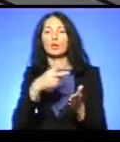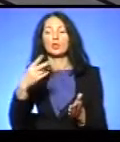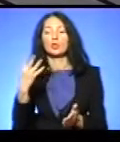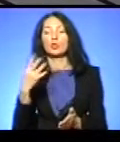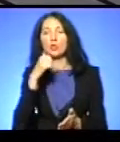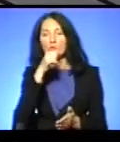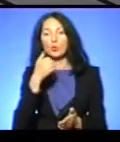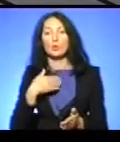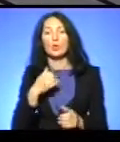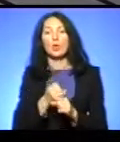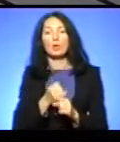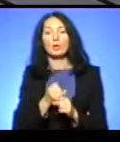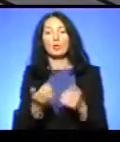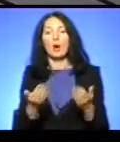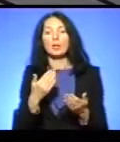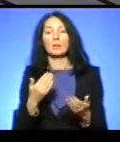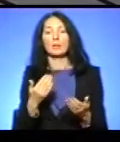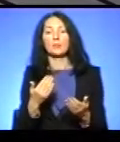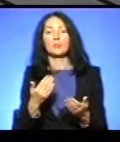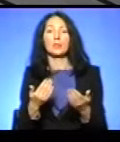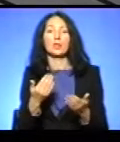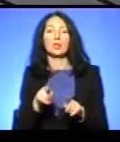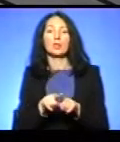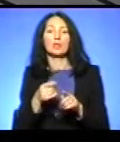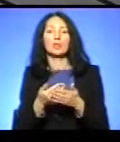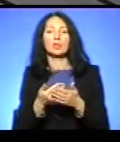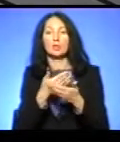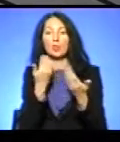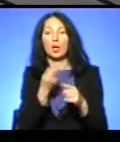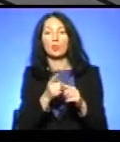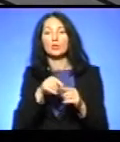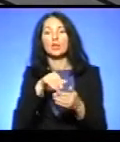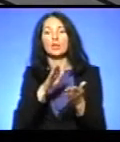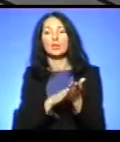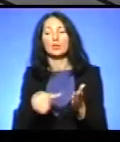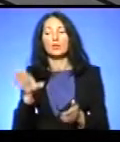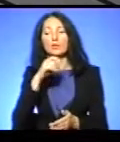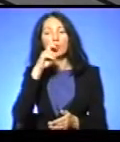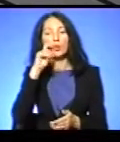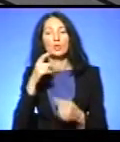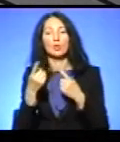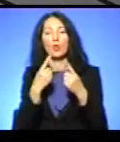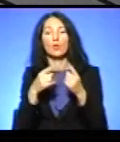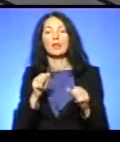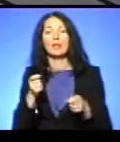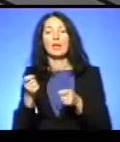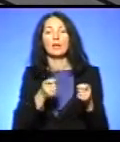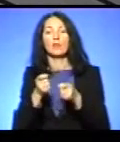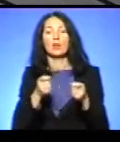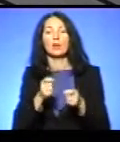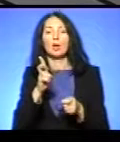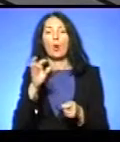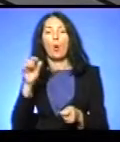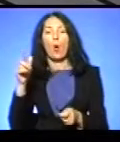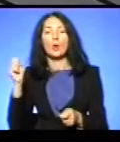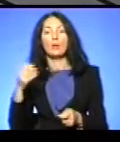Ми, власне, працюємо, але наче нас і немає. Саме про цей реєстр всеукраїнський говорить його керівник Володимир Боголєпов, тому,